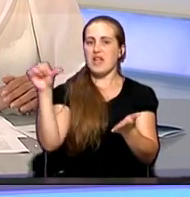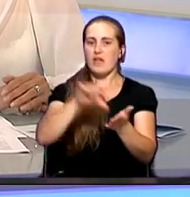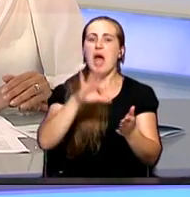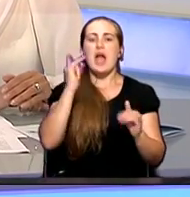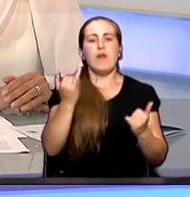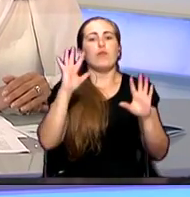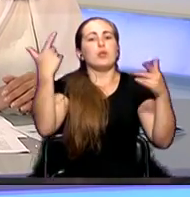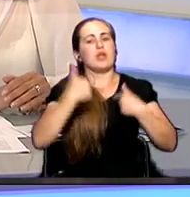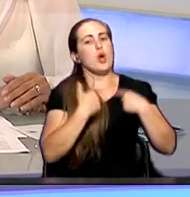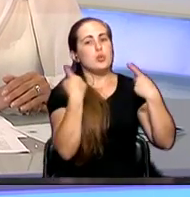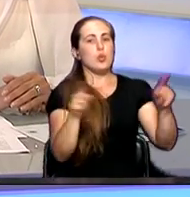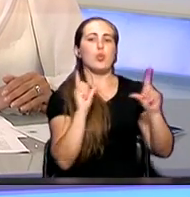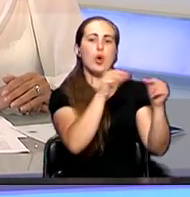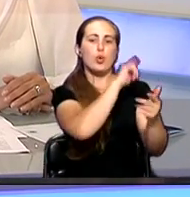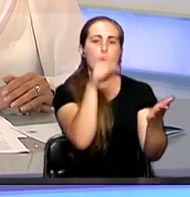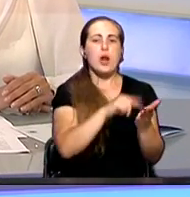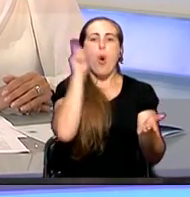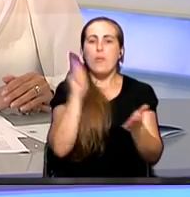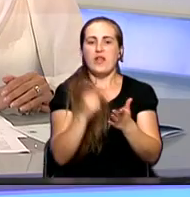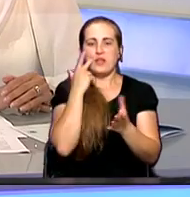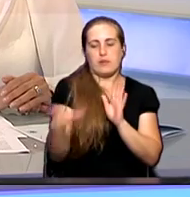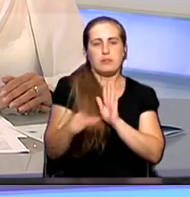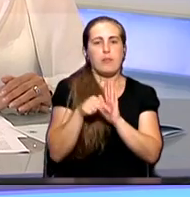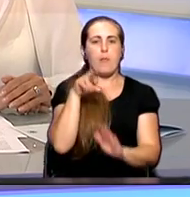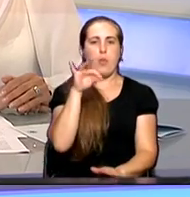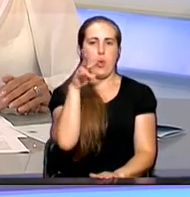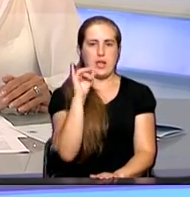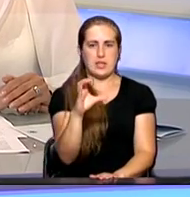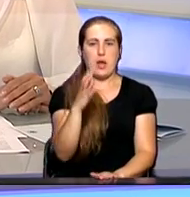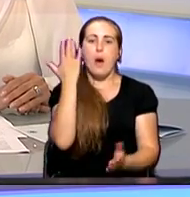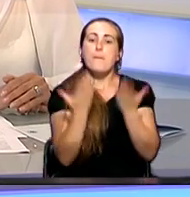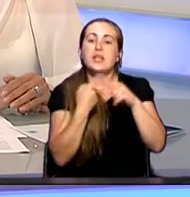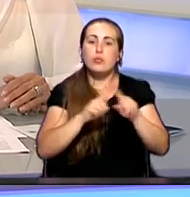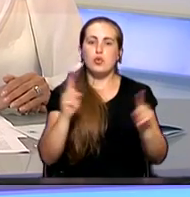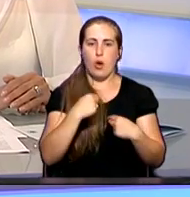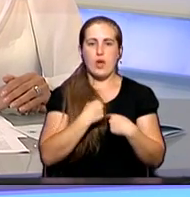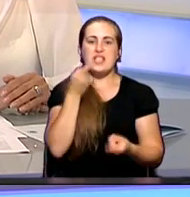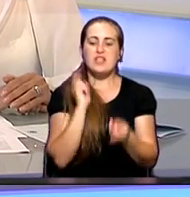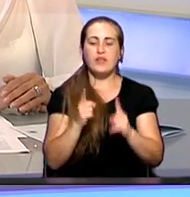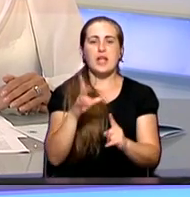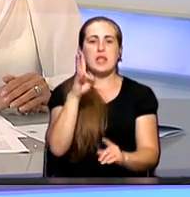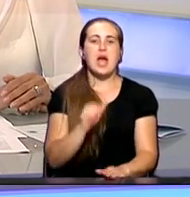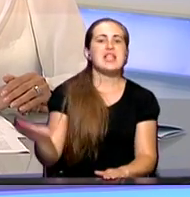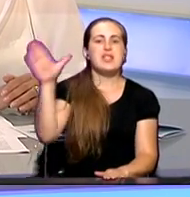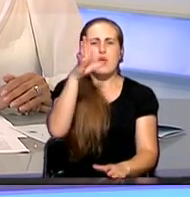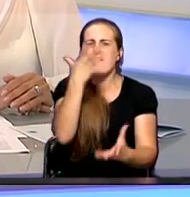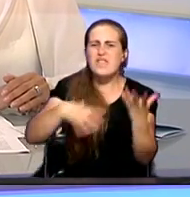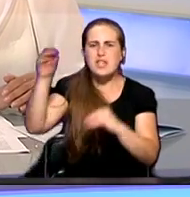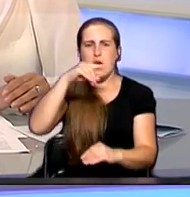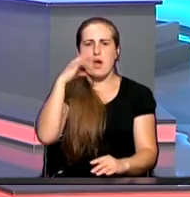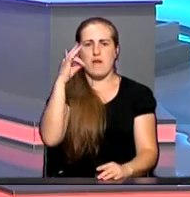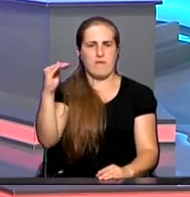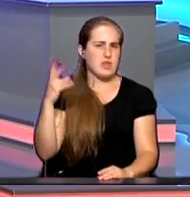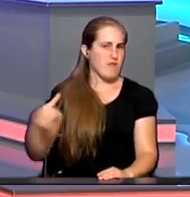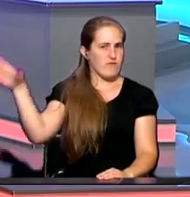городе, необходимо с собой всегда иметь полис обязательного медицинского страхования, потому что он действительно на территории всей Российской Федерации.